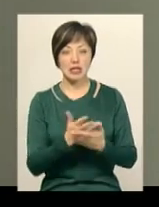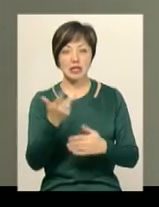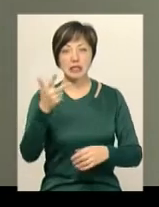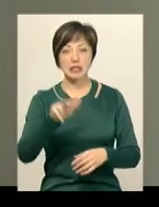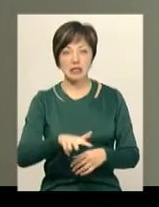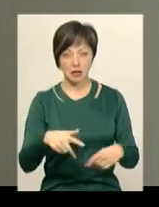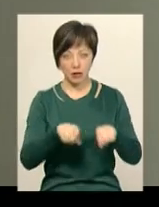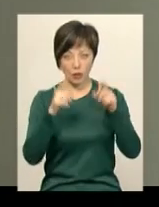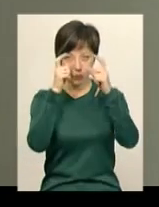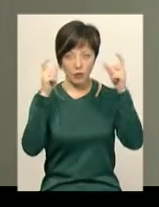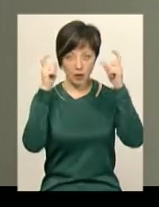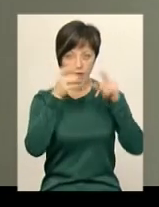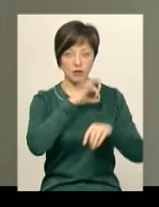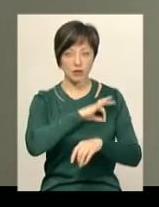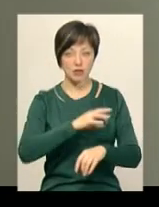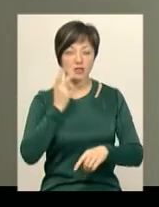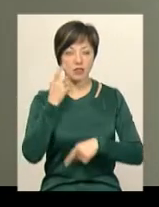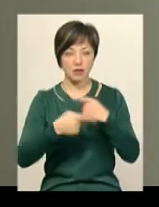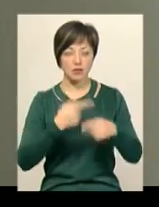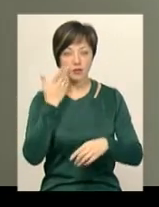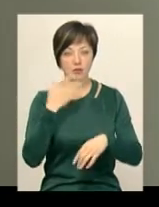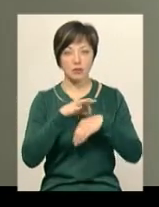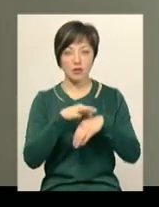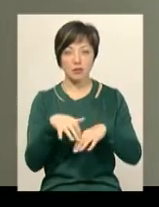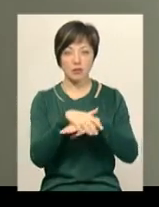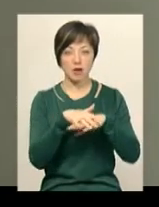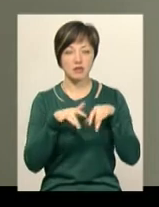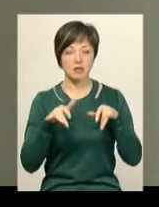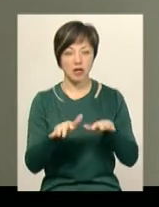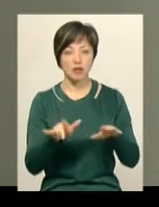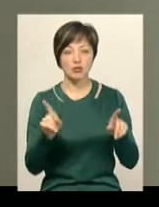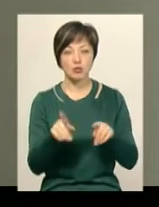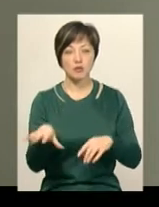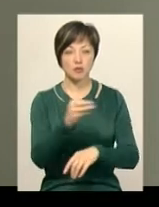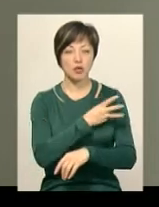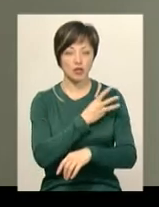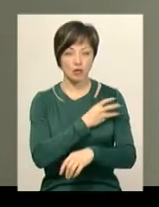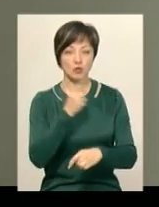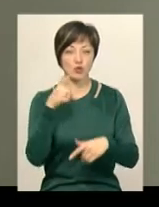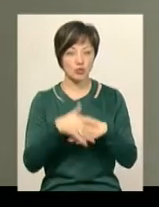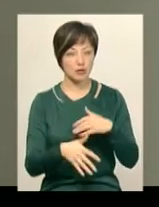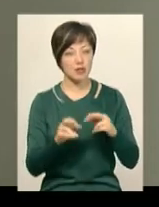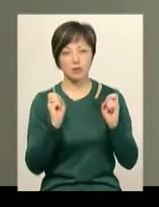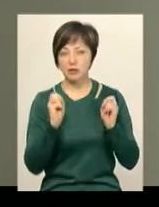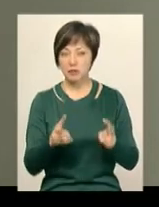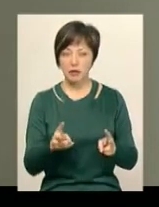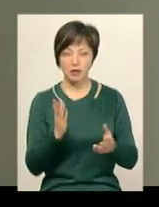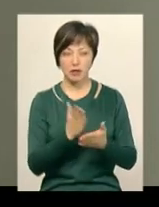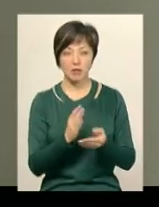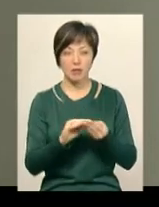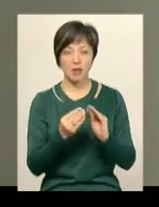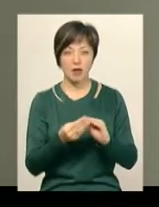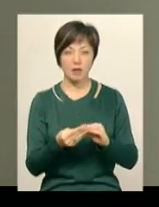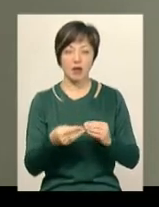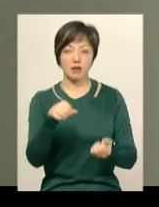алкулярів і ми їх будемо використовувати завжди під час проведення якихось масових заходів. Щоб усі бажаючі могли зрозуміти, наскільки небезпечно є проблеми